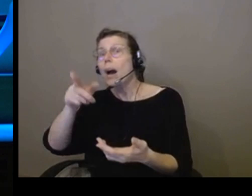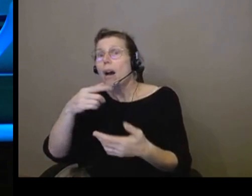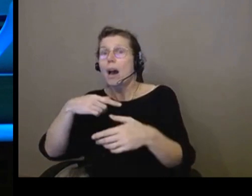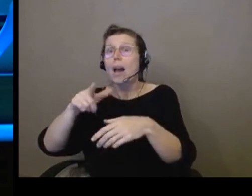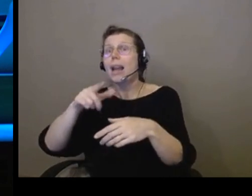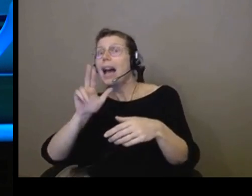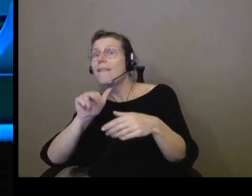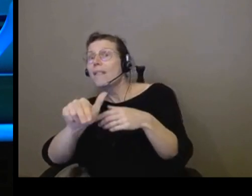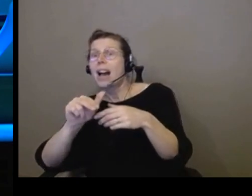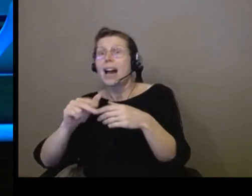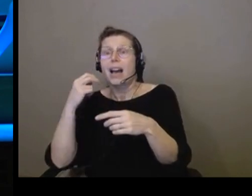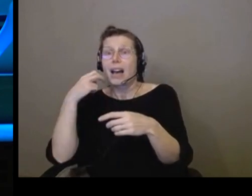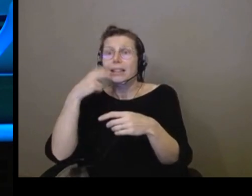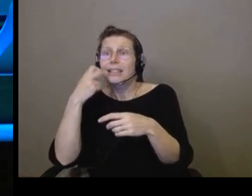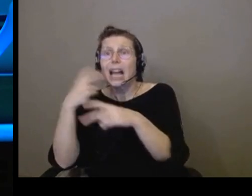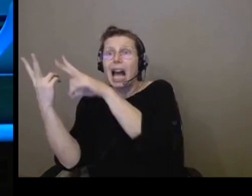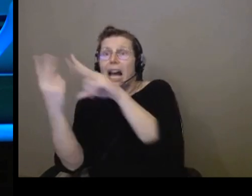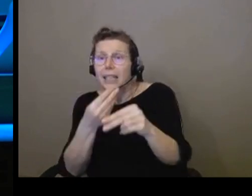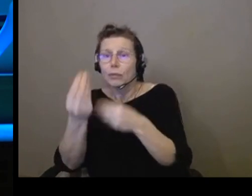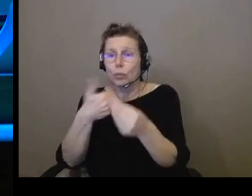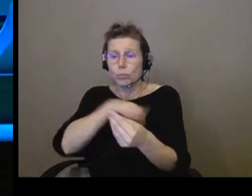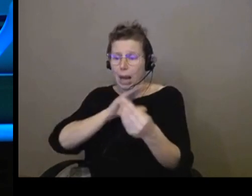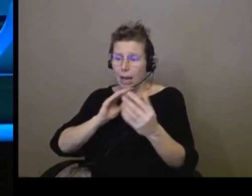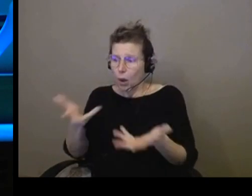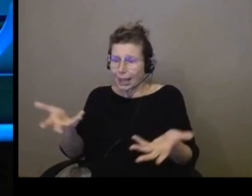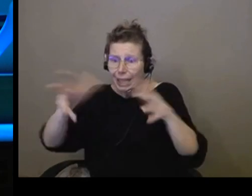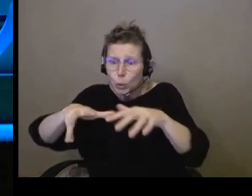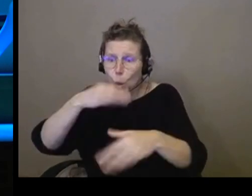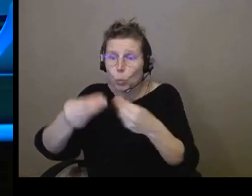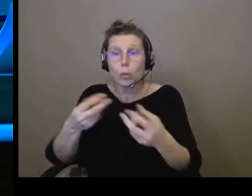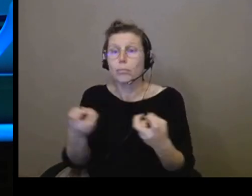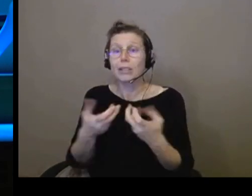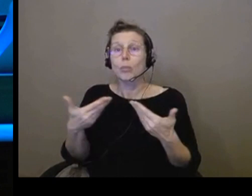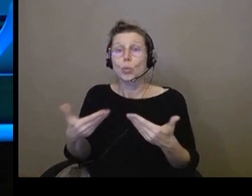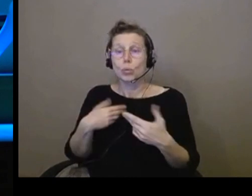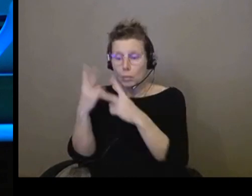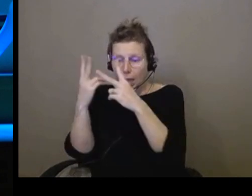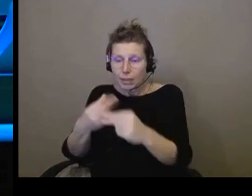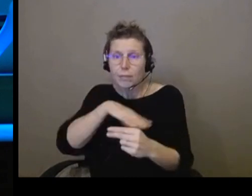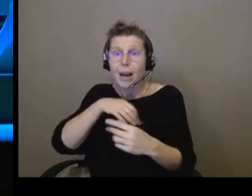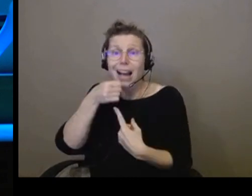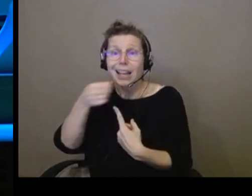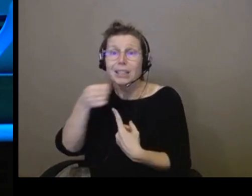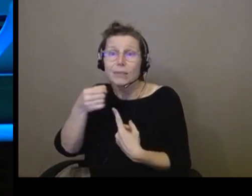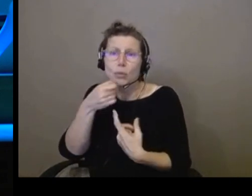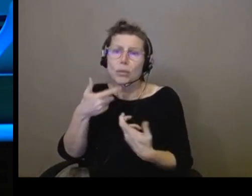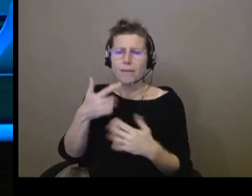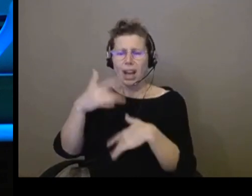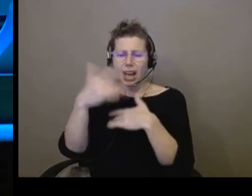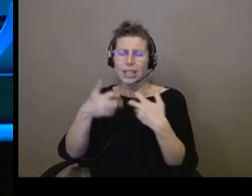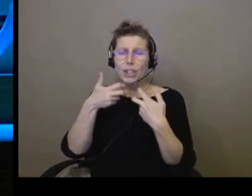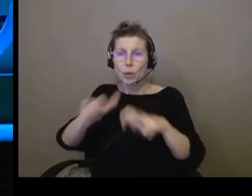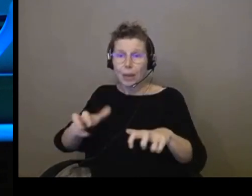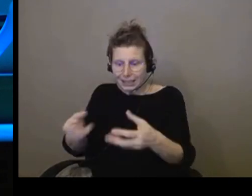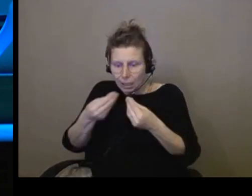aujourd'hui. Moi, je viens pour une interview. Je ne voudrais pas être en retard. Donc, je suis stressée. Donc, tout ce qu va faire pour faciliter ça,